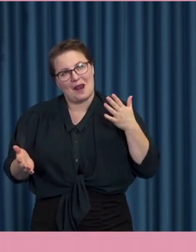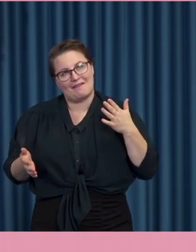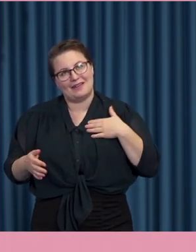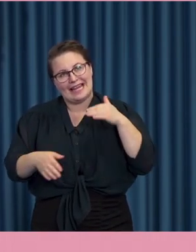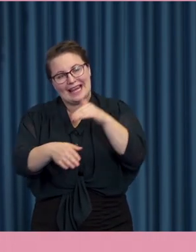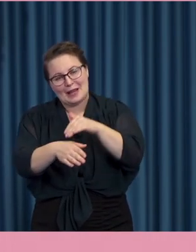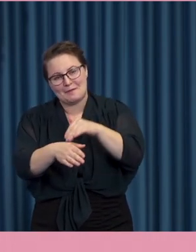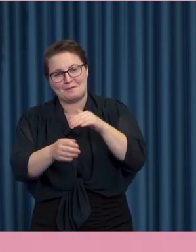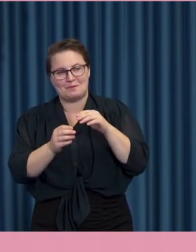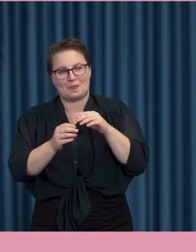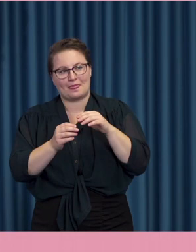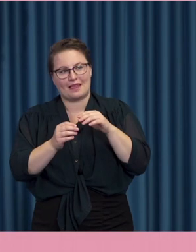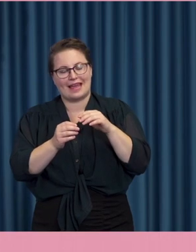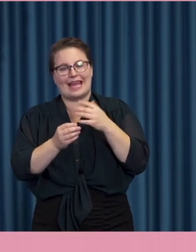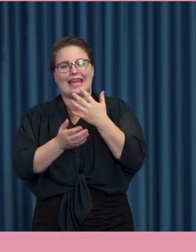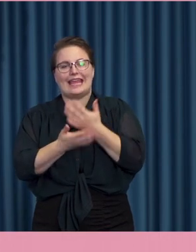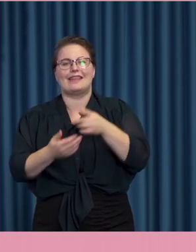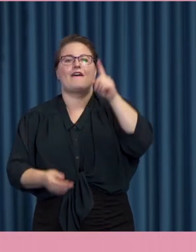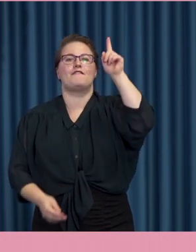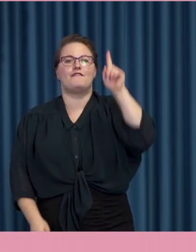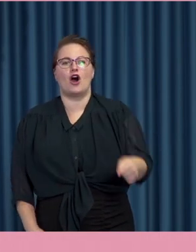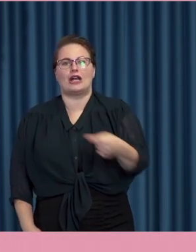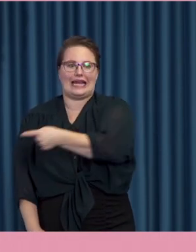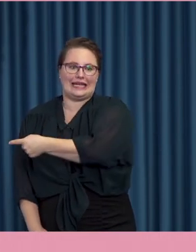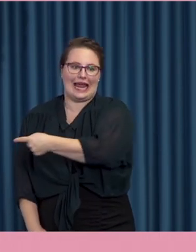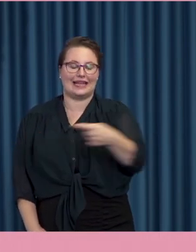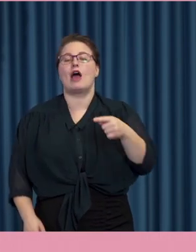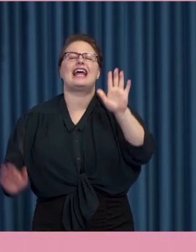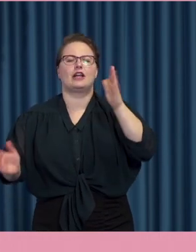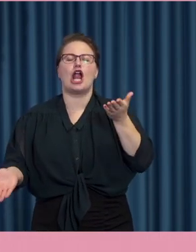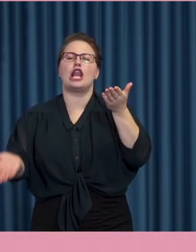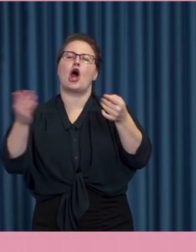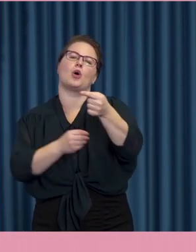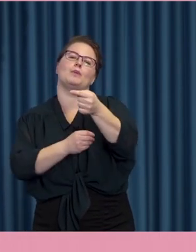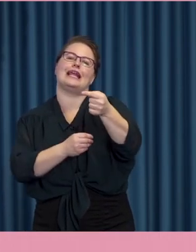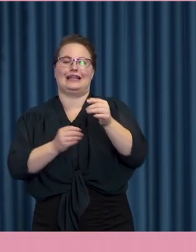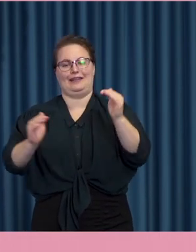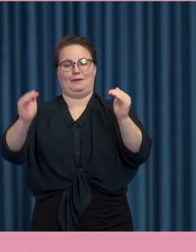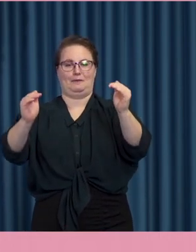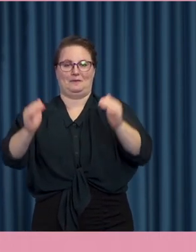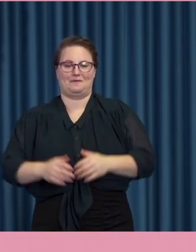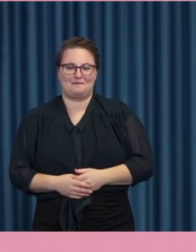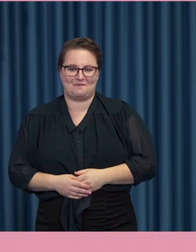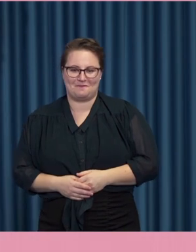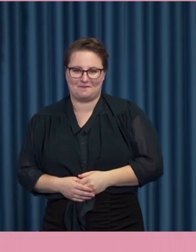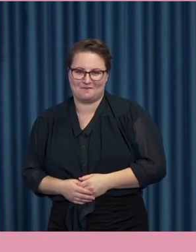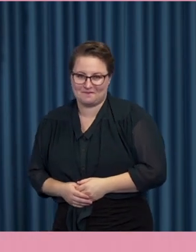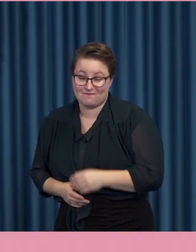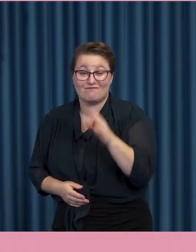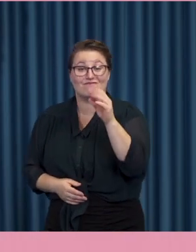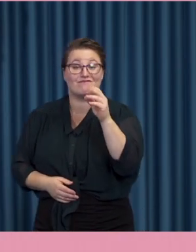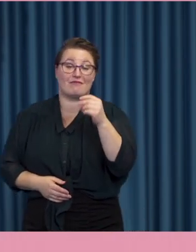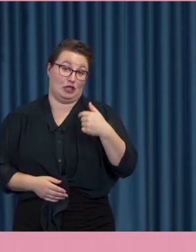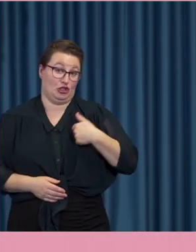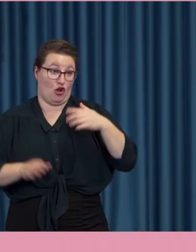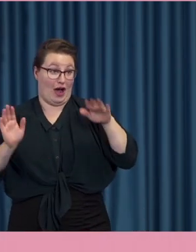bli överdrivet pessimistisk. Man kan vara lagom pessimistisk. Just det. För det är ju, så nu som sagt, jag har hållit på och roddar